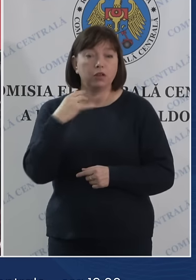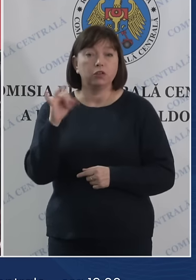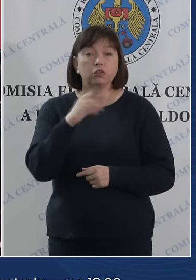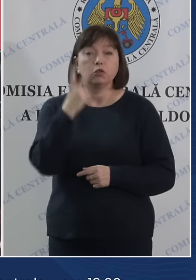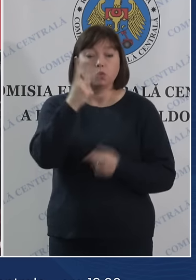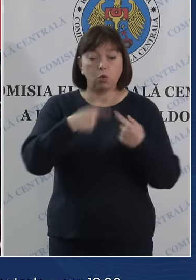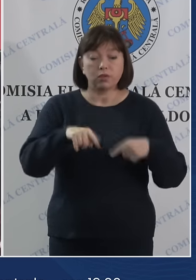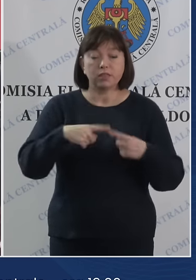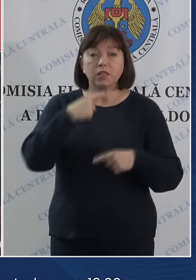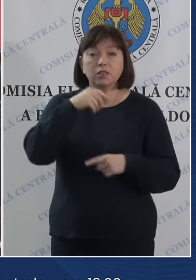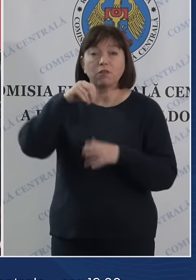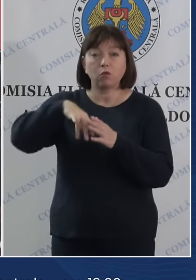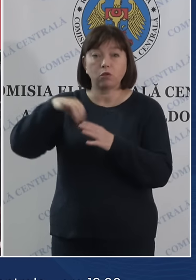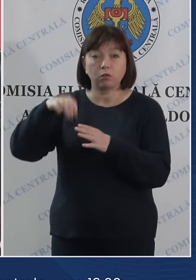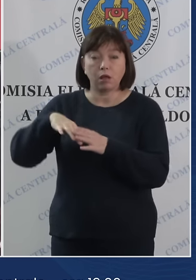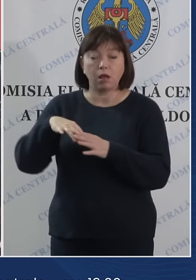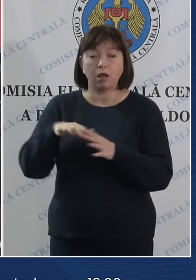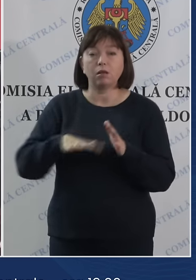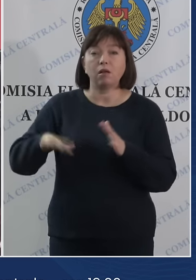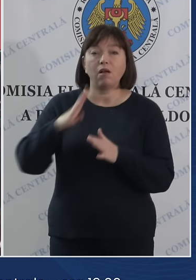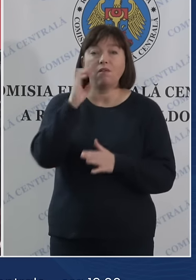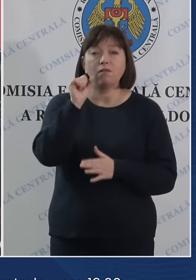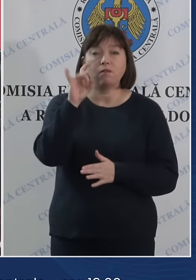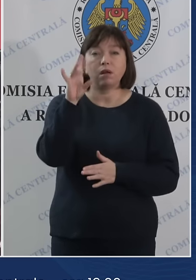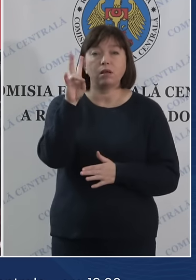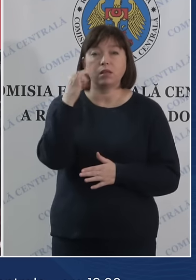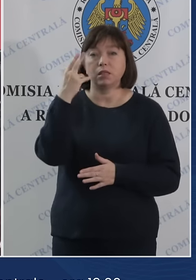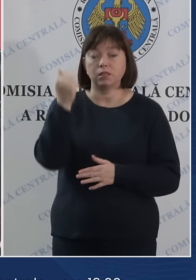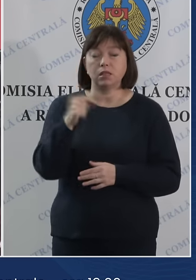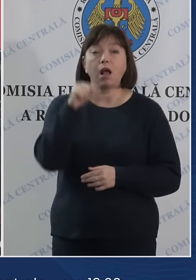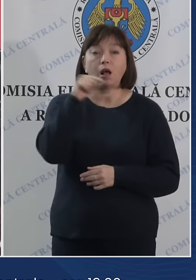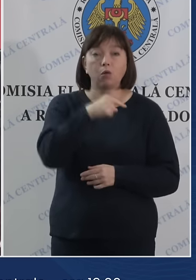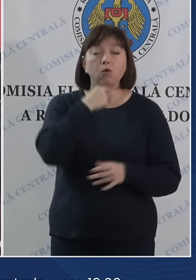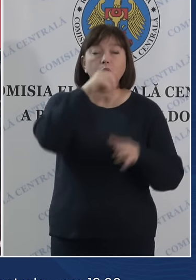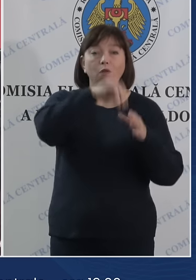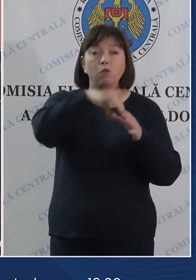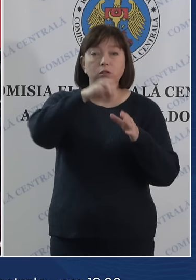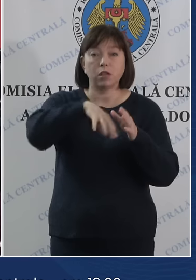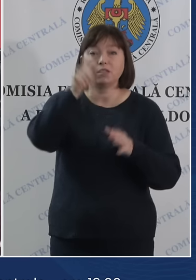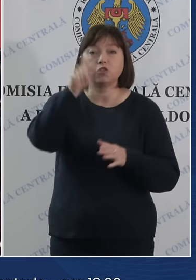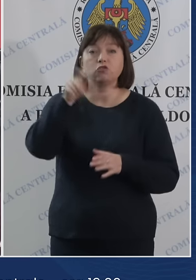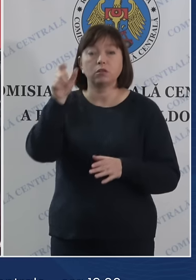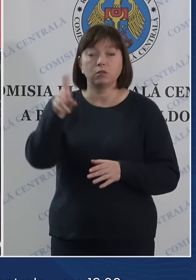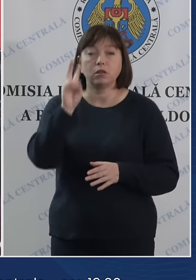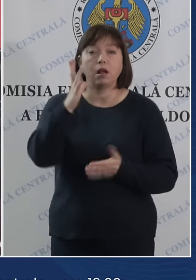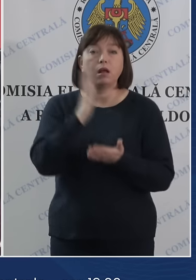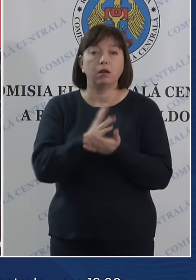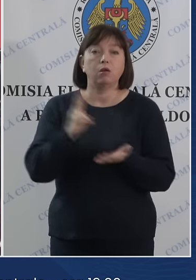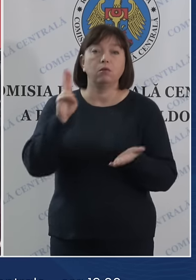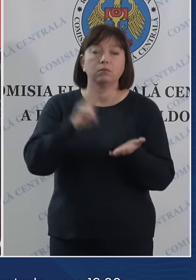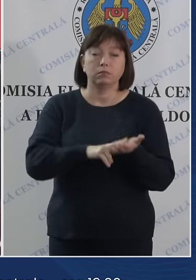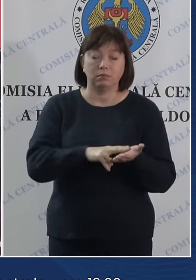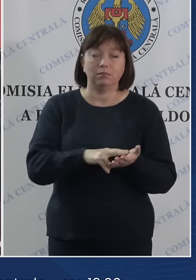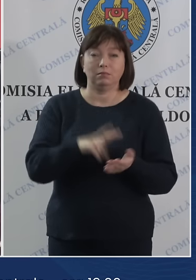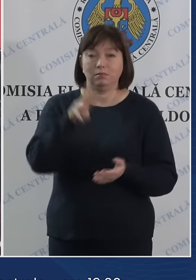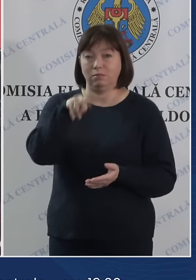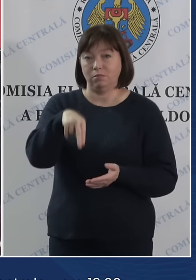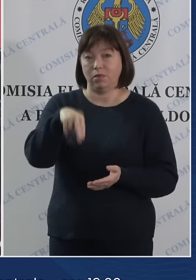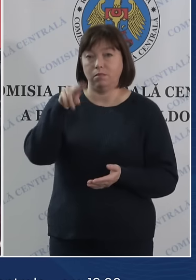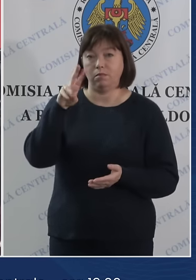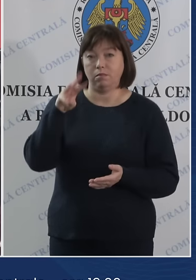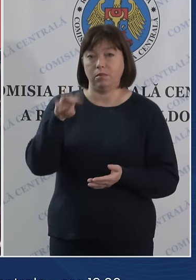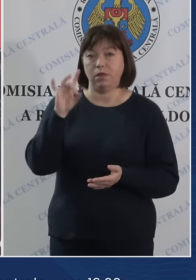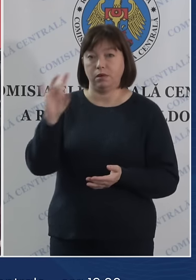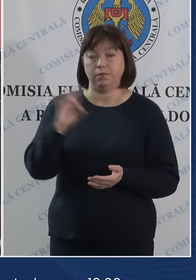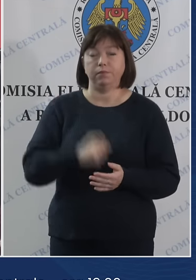și în două secții de votare din localitatea Varnița, acolo unde votează cetățenii cu domiciliul din stânga Nistrului.